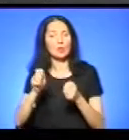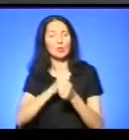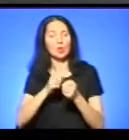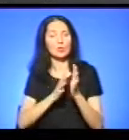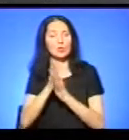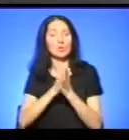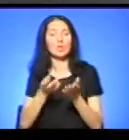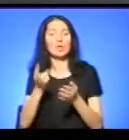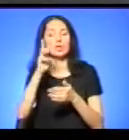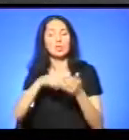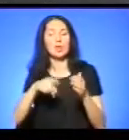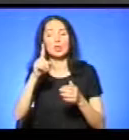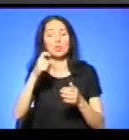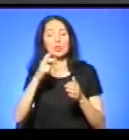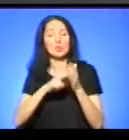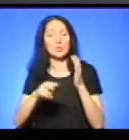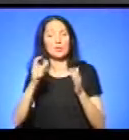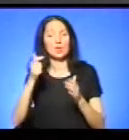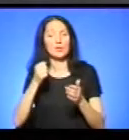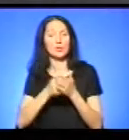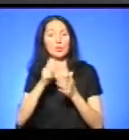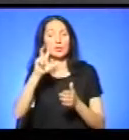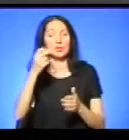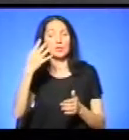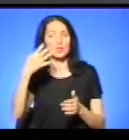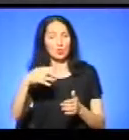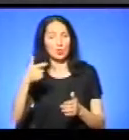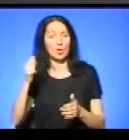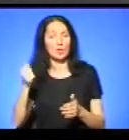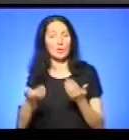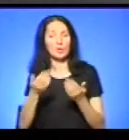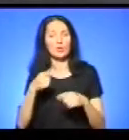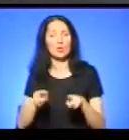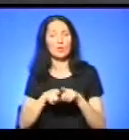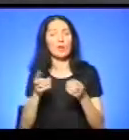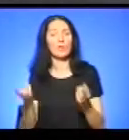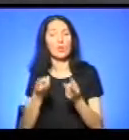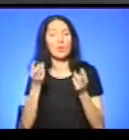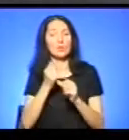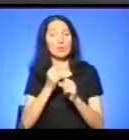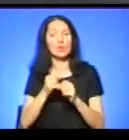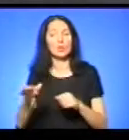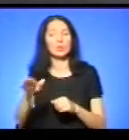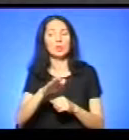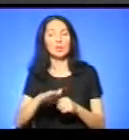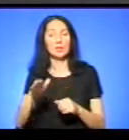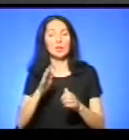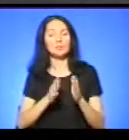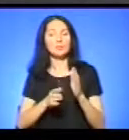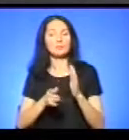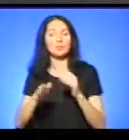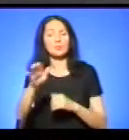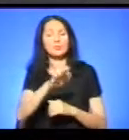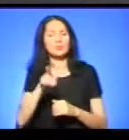170 гривень до 340. Якщо таке випалювання здійснене на території зелених зон,